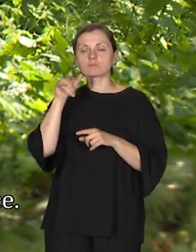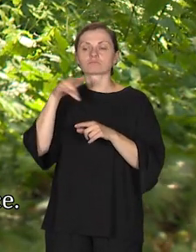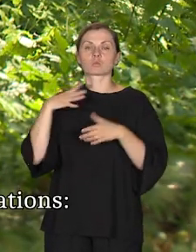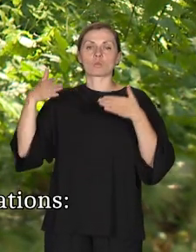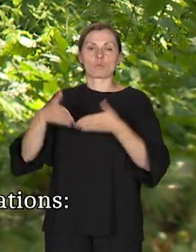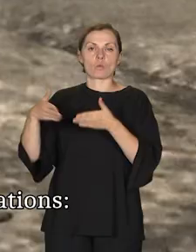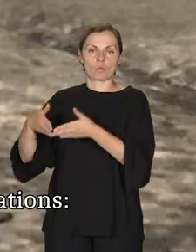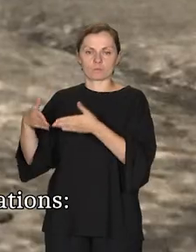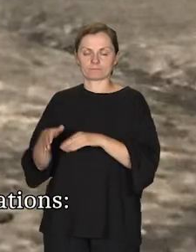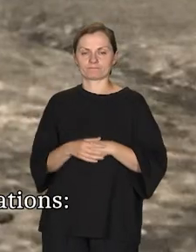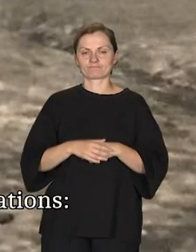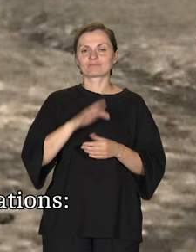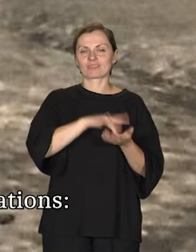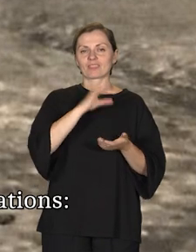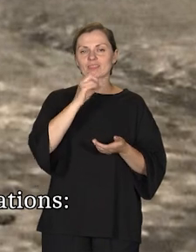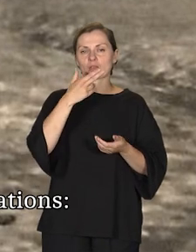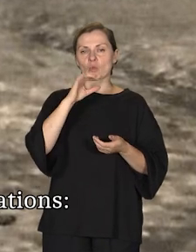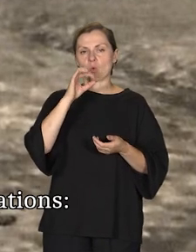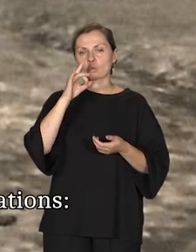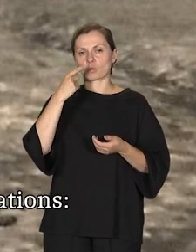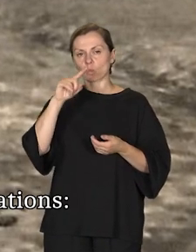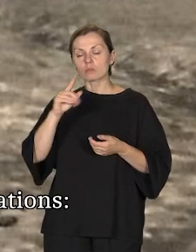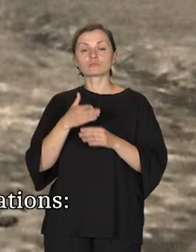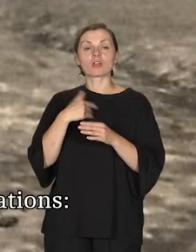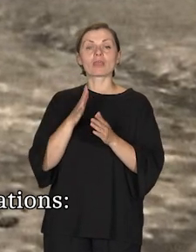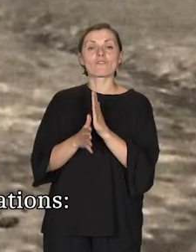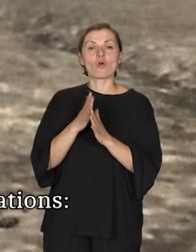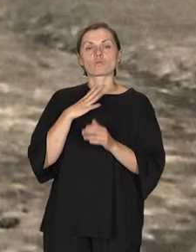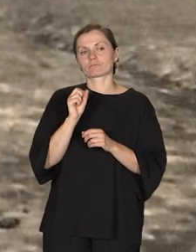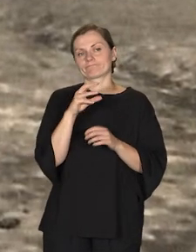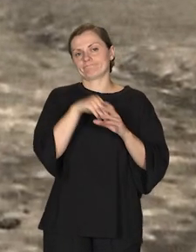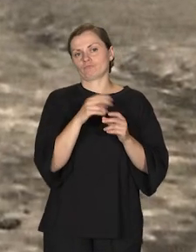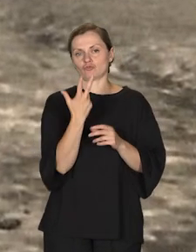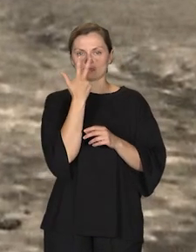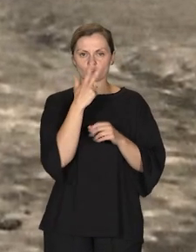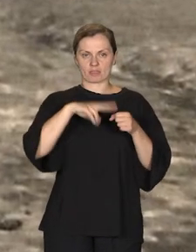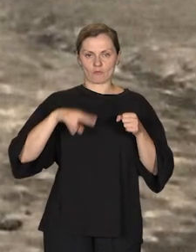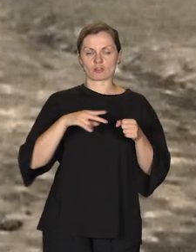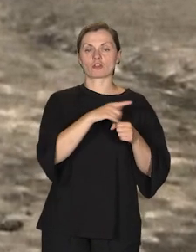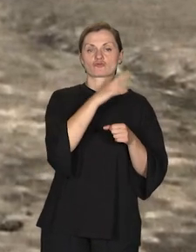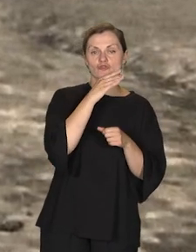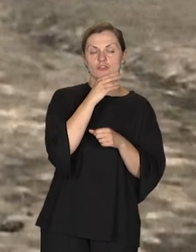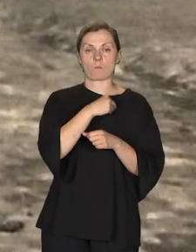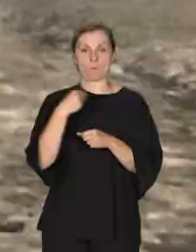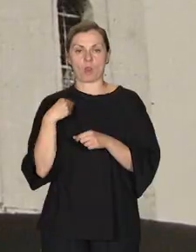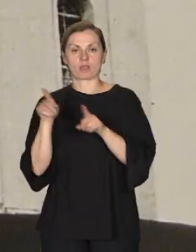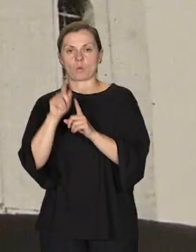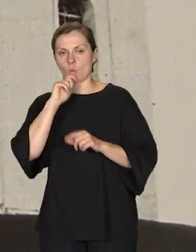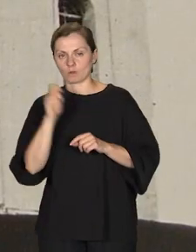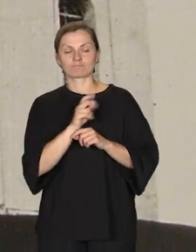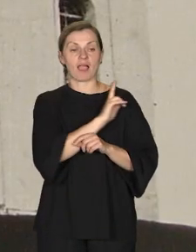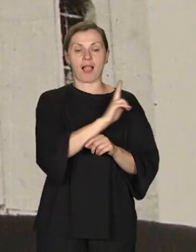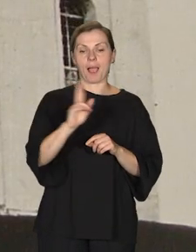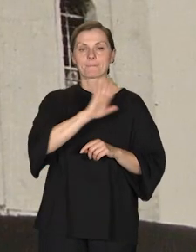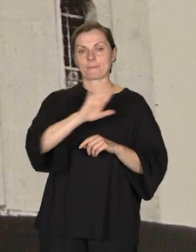pochówki. Ponieważ w Tarnogrodzie przed wojną były tak jakby trzy nacje. Żydzi, Polacy i Ukraińcy. I